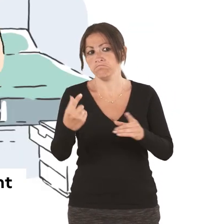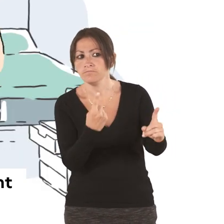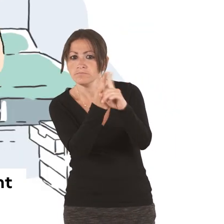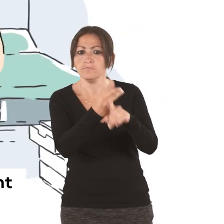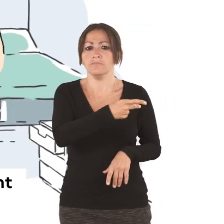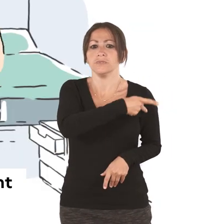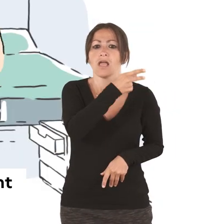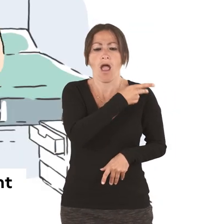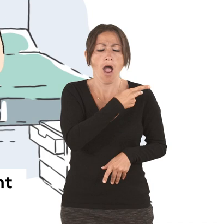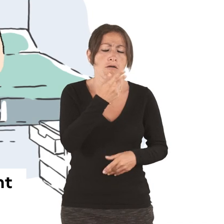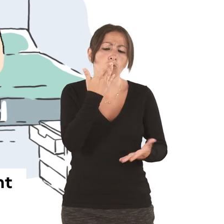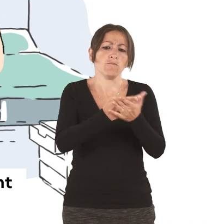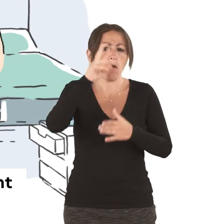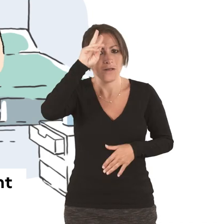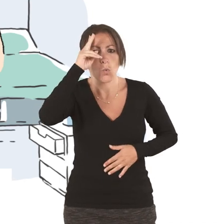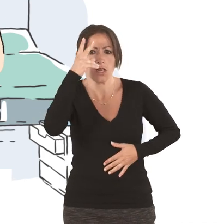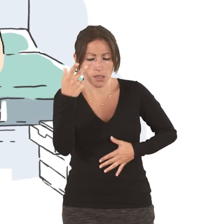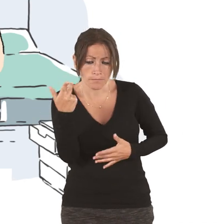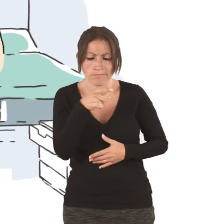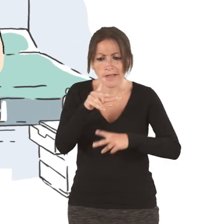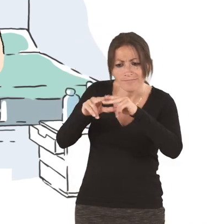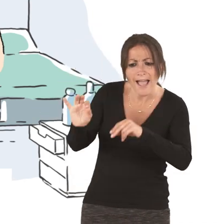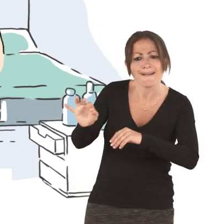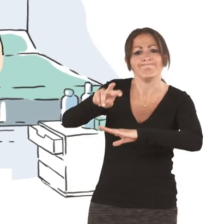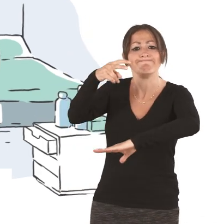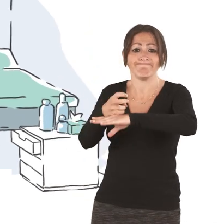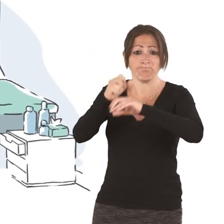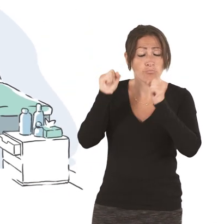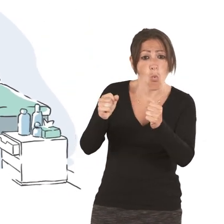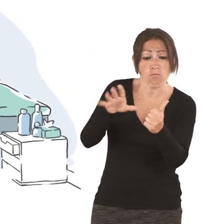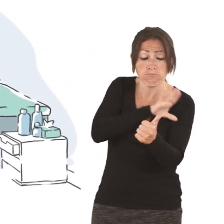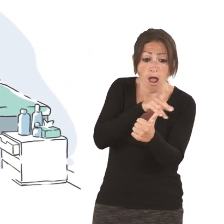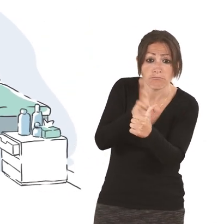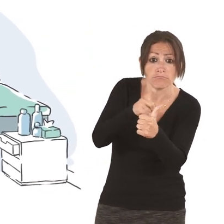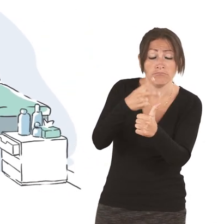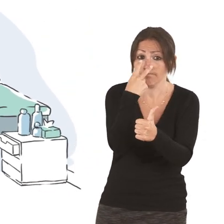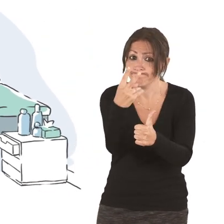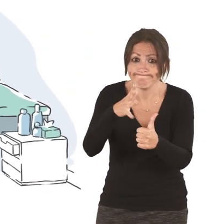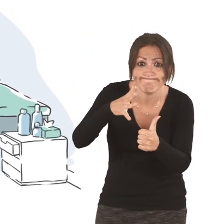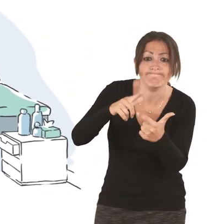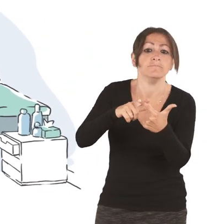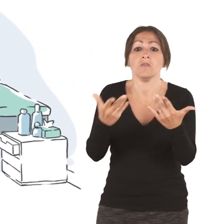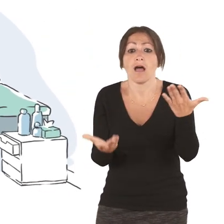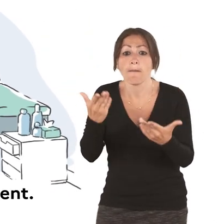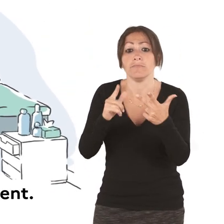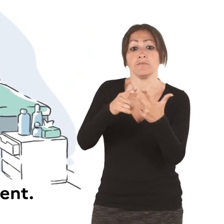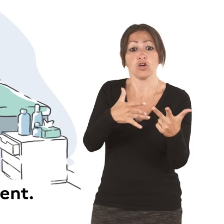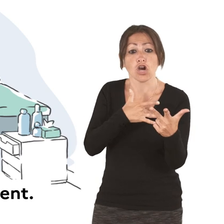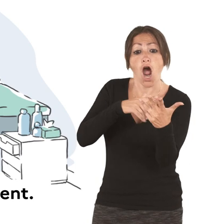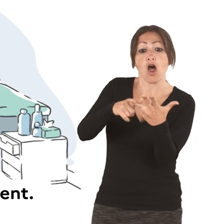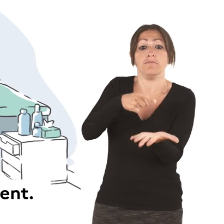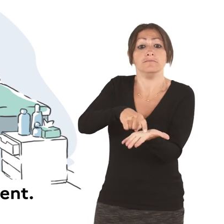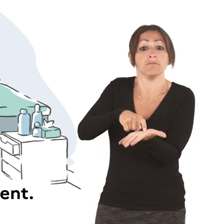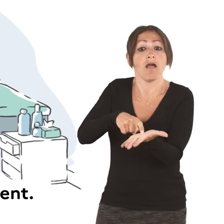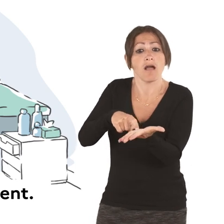elle en parle à son médecin traitant au cours d'une visite de routine. Il explique à Rose que sa chute peut avoir plusieurs causes. Vues, équilibres, cœurs, les